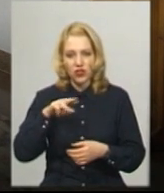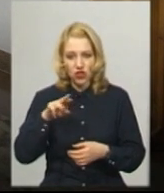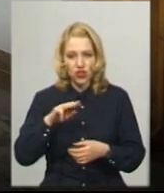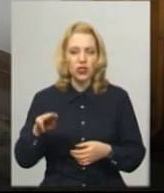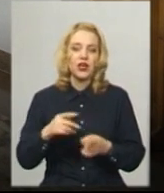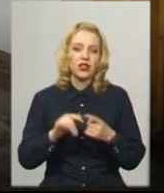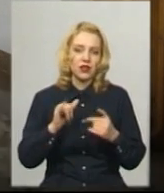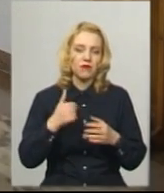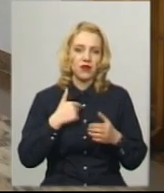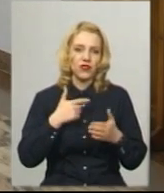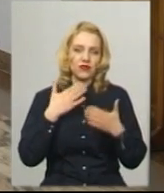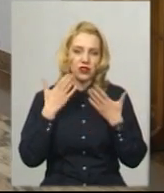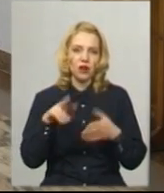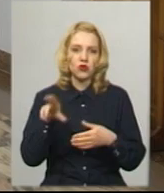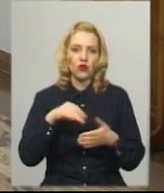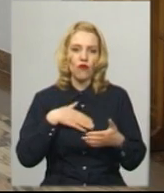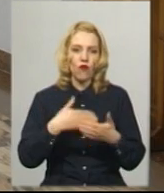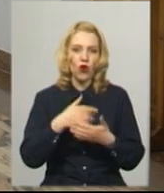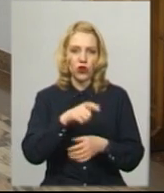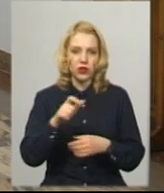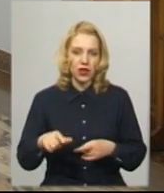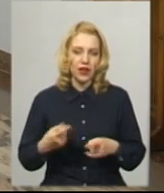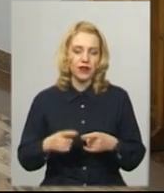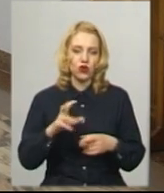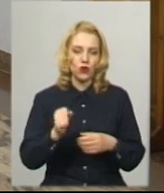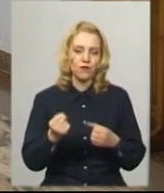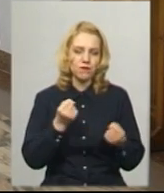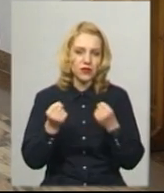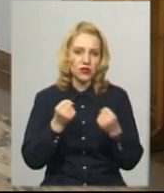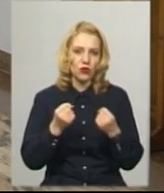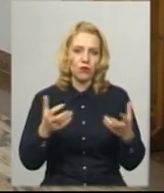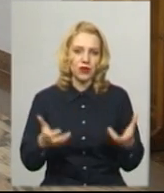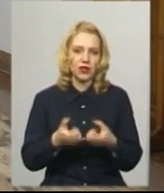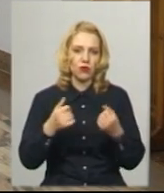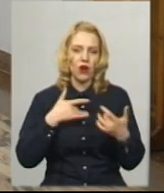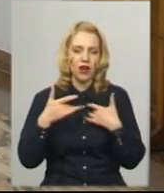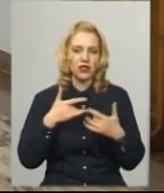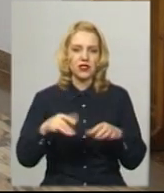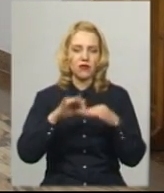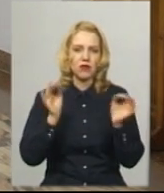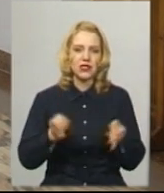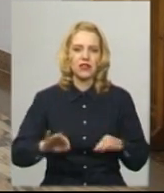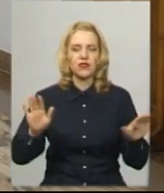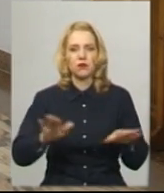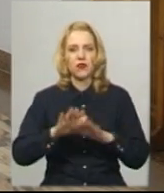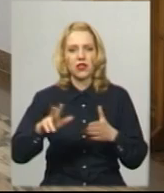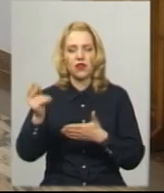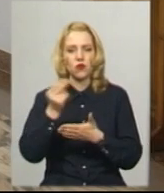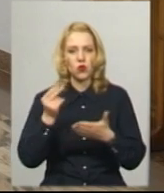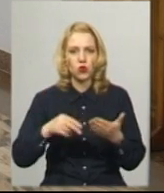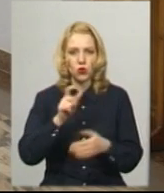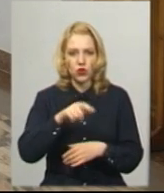волонтерів, нашої такої дуже міцної підтримки артистів, так, митців, співаків, художників,